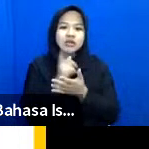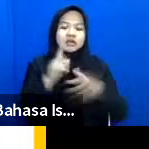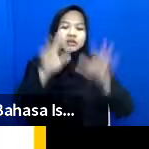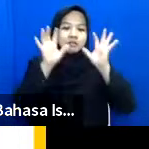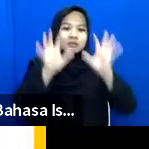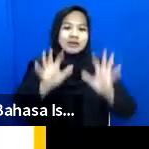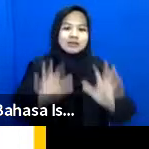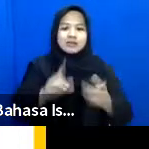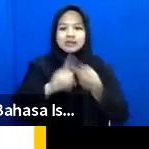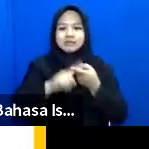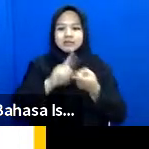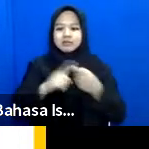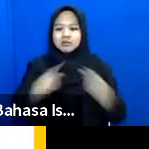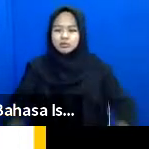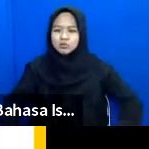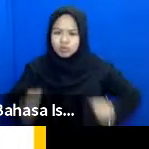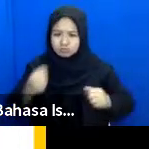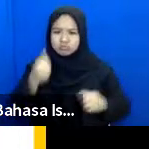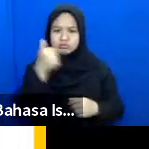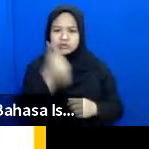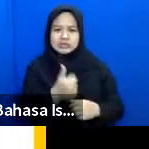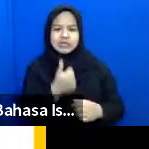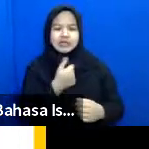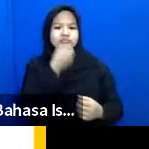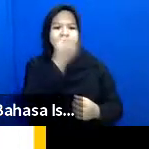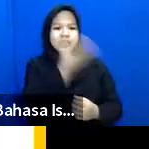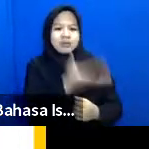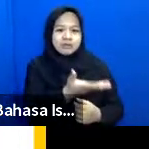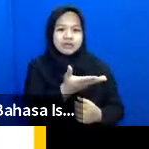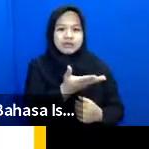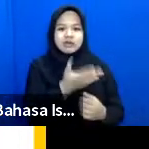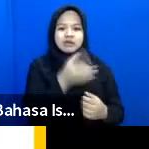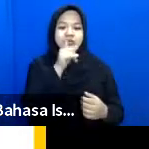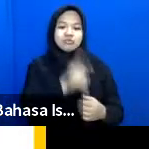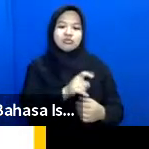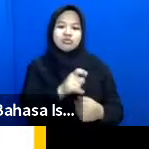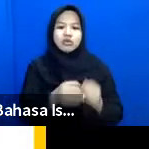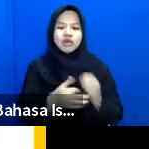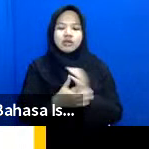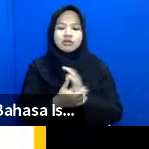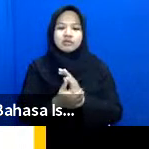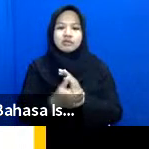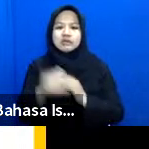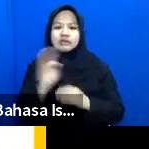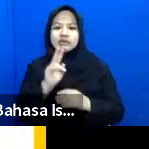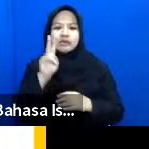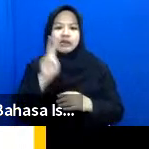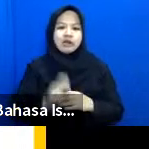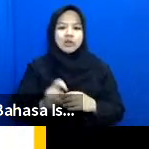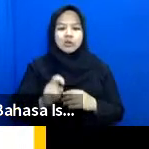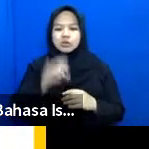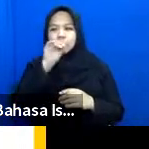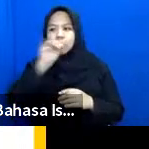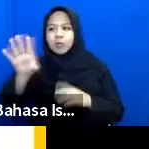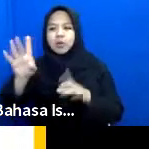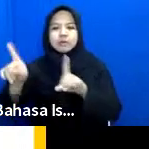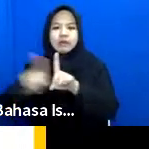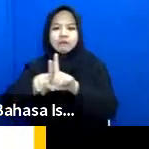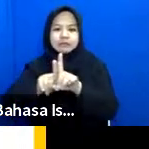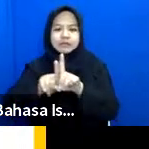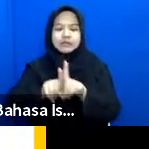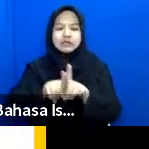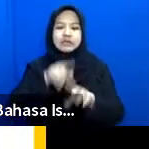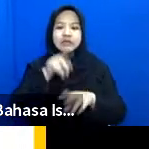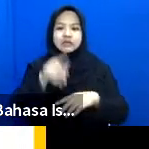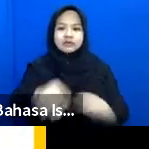teman-teman pengguna kursi roda juga mampu untuk menyampaikan apa yang menjadi kebutuhannya tidak harus kemudian kepada pendamping jika